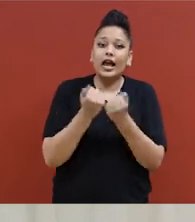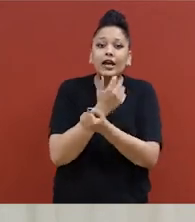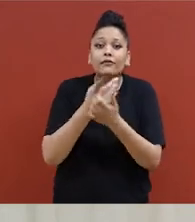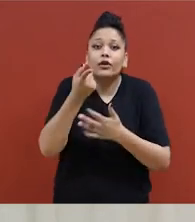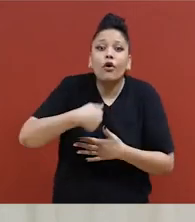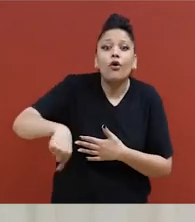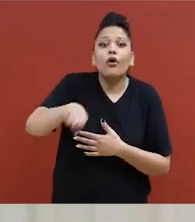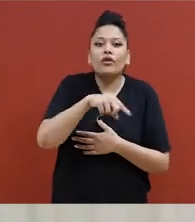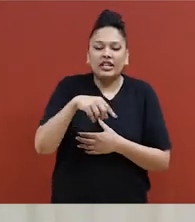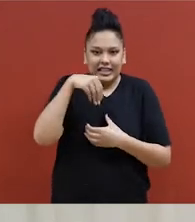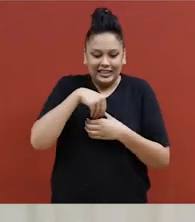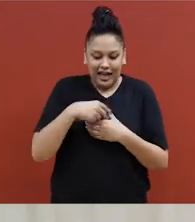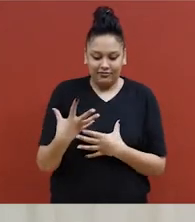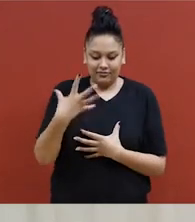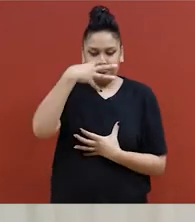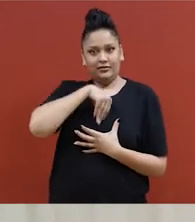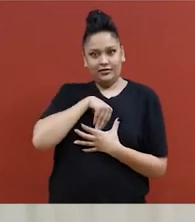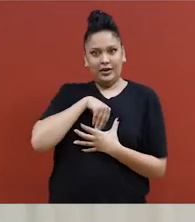c'est en chacune de nous.